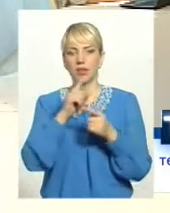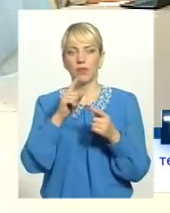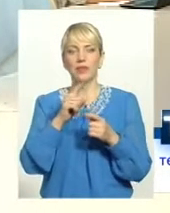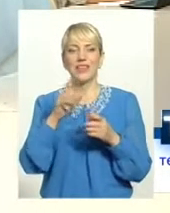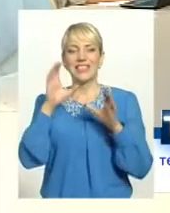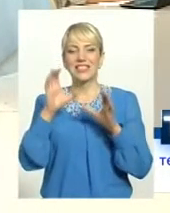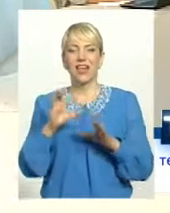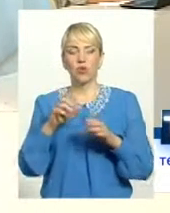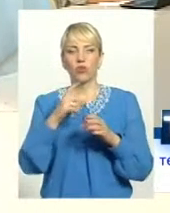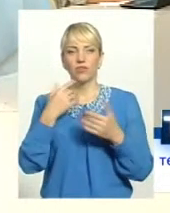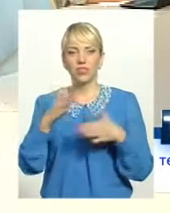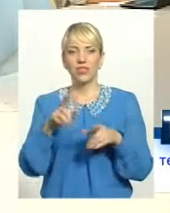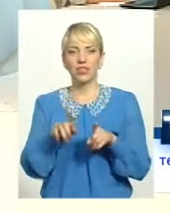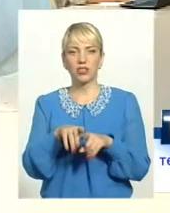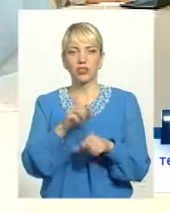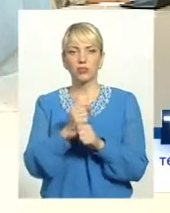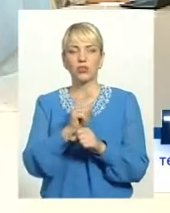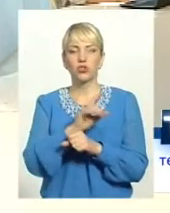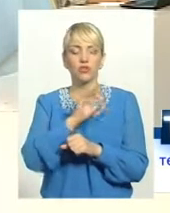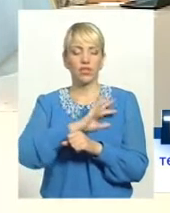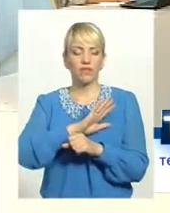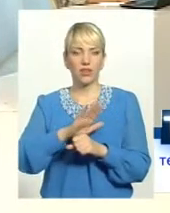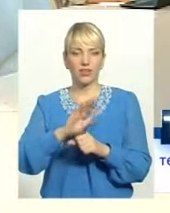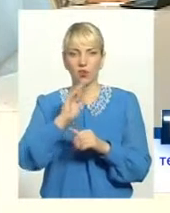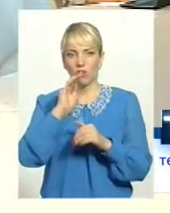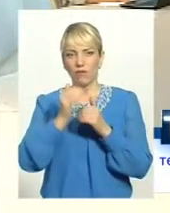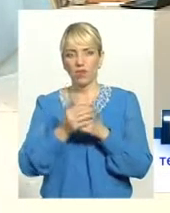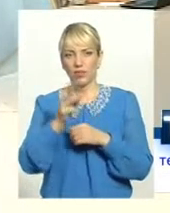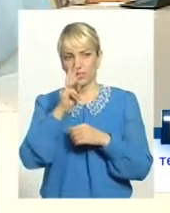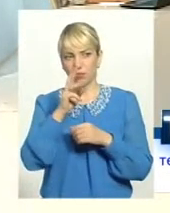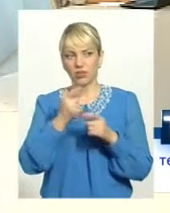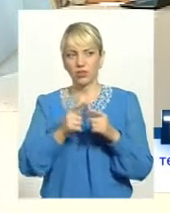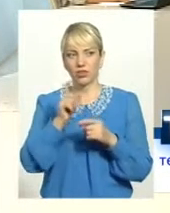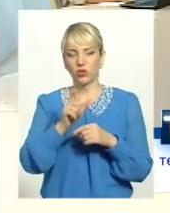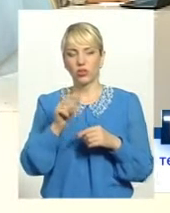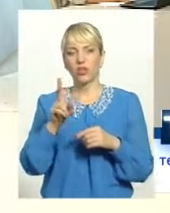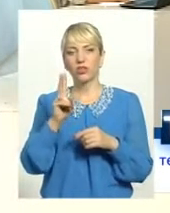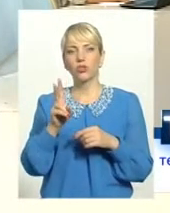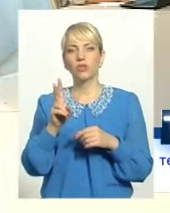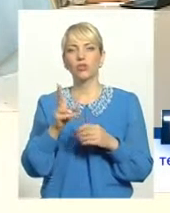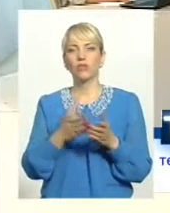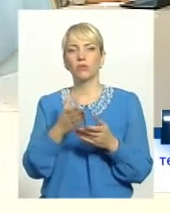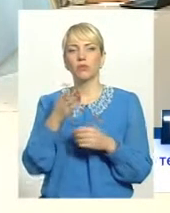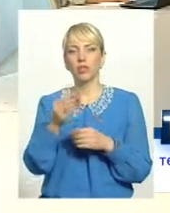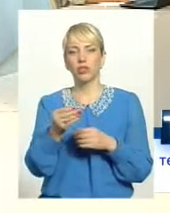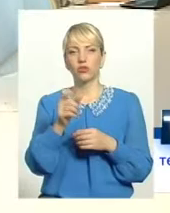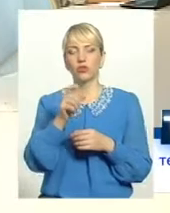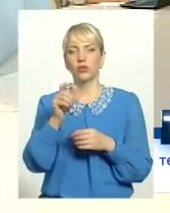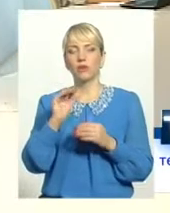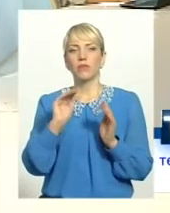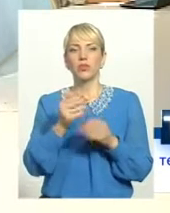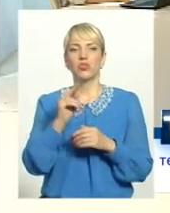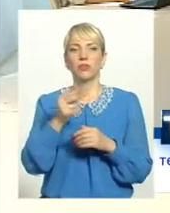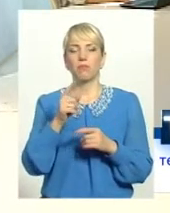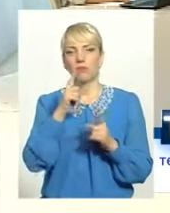невигідно роботодавцю зараз вже ховати заробітну плату цих людей, які навіть оплачують людям своїм, які оплачують нижчі мінімальної.